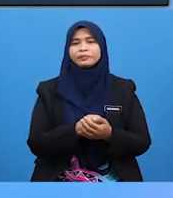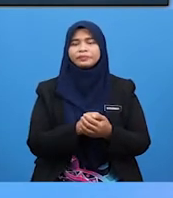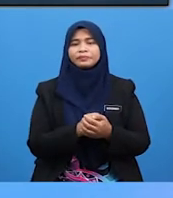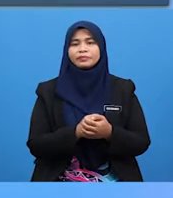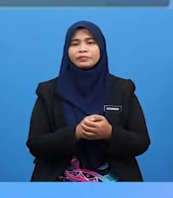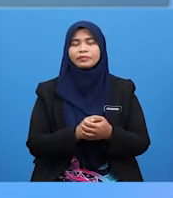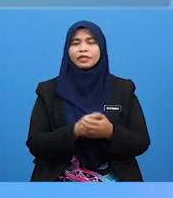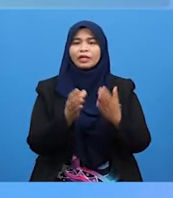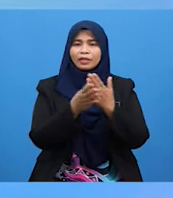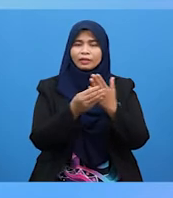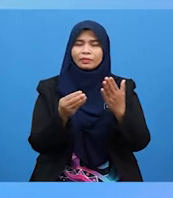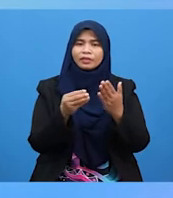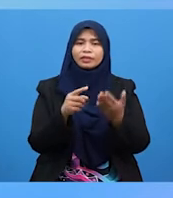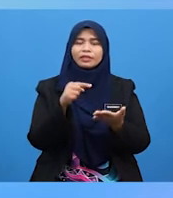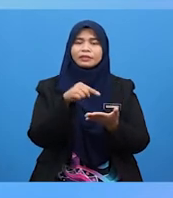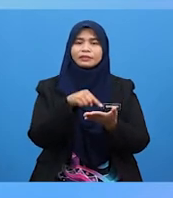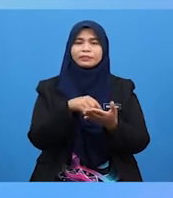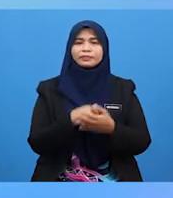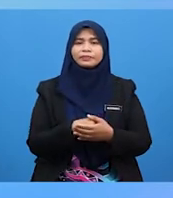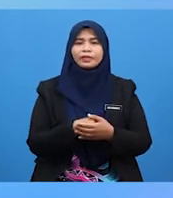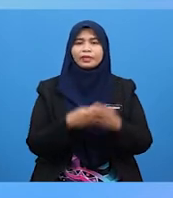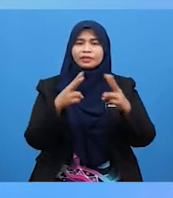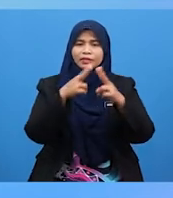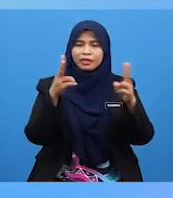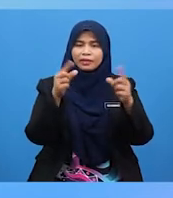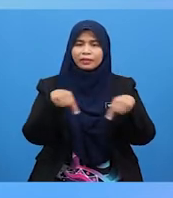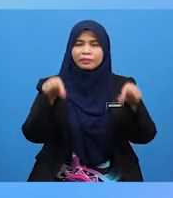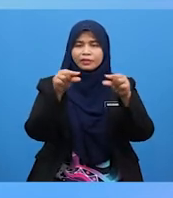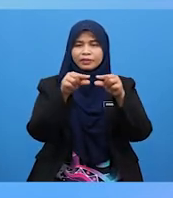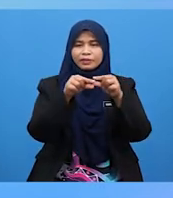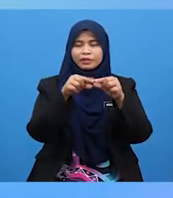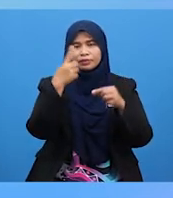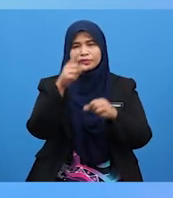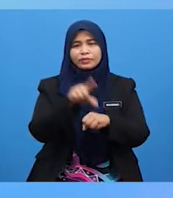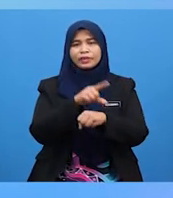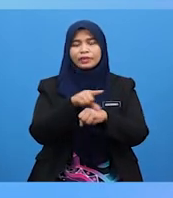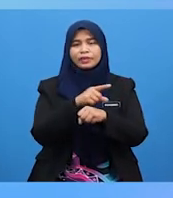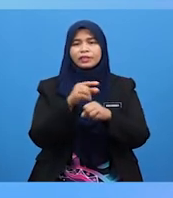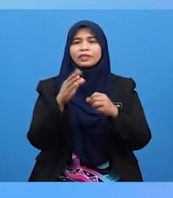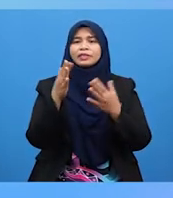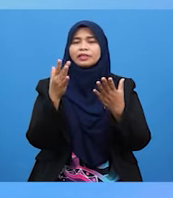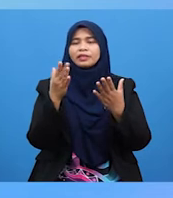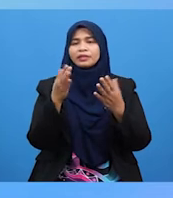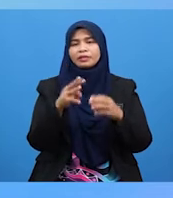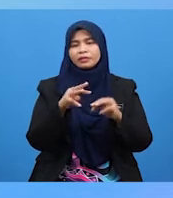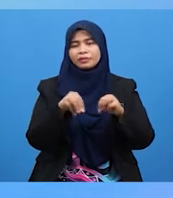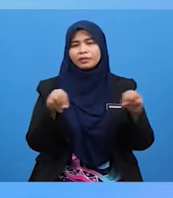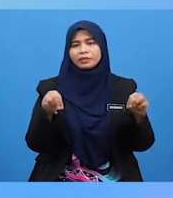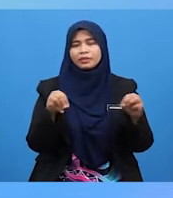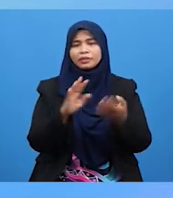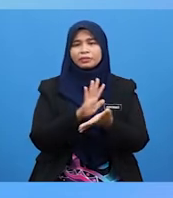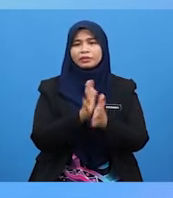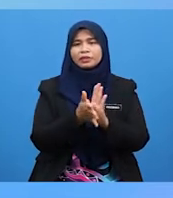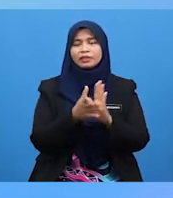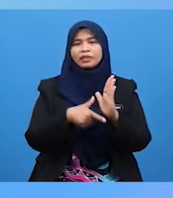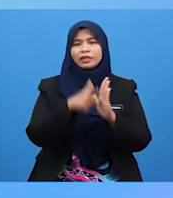Kemahiran motor halus ini Sangat penting bagi melatih jari murid-murid menjadi